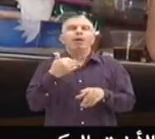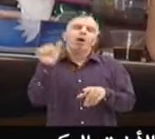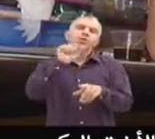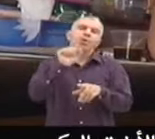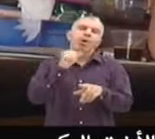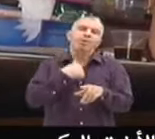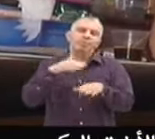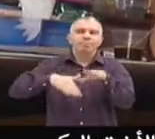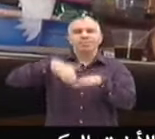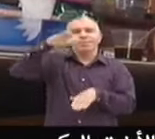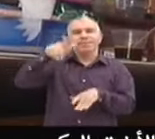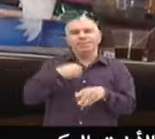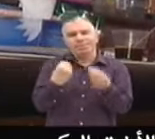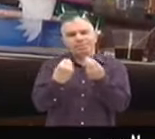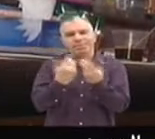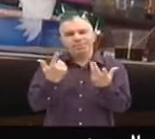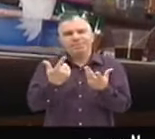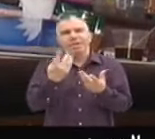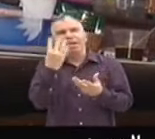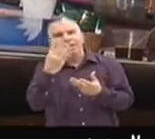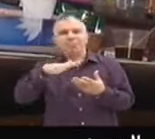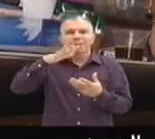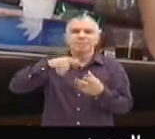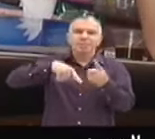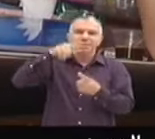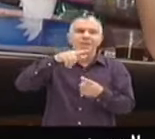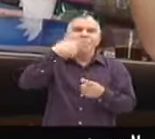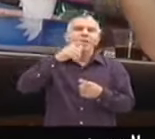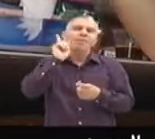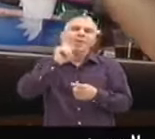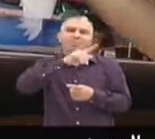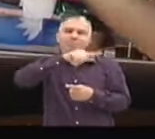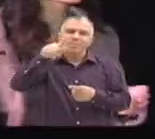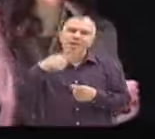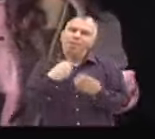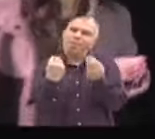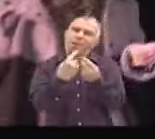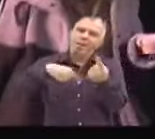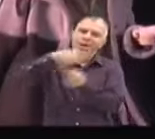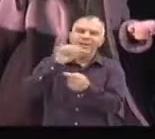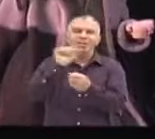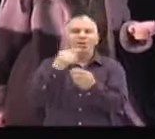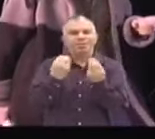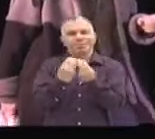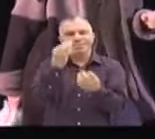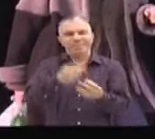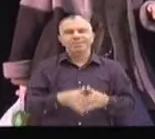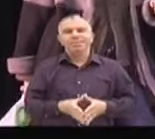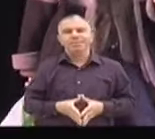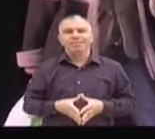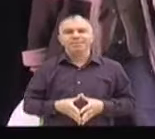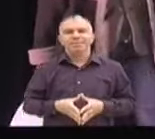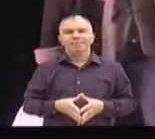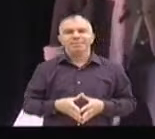fait. C'est l'année de quatre sœurs que j'ai, dont il est le seul petit frère, évidemment. Et qu'est-ce qui manque ? Steven Seagal.